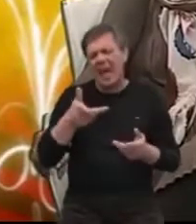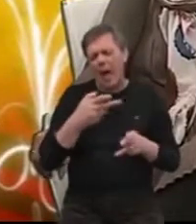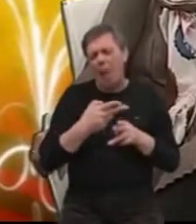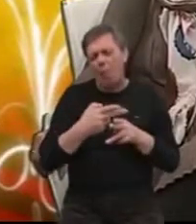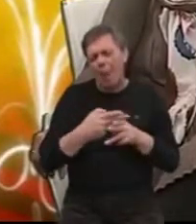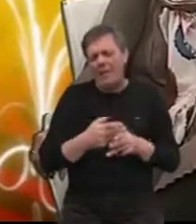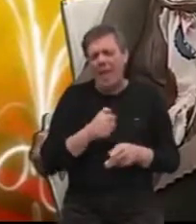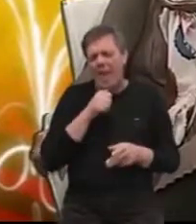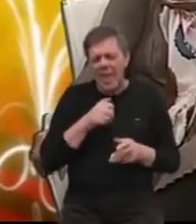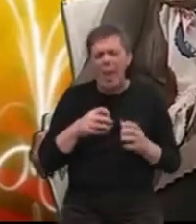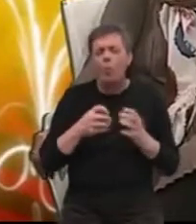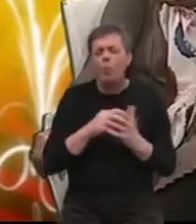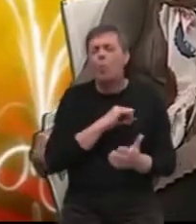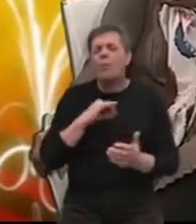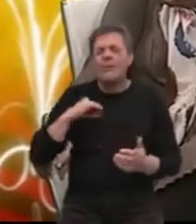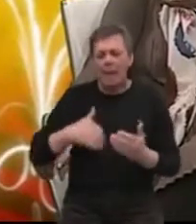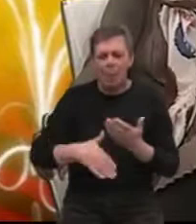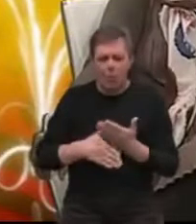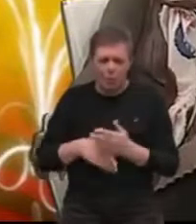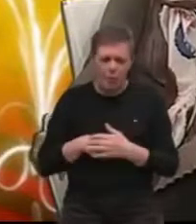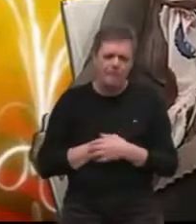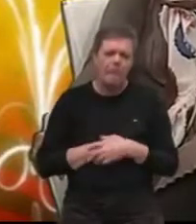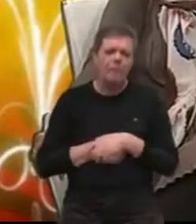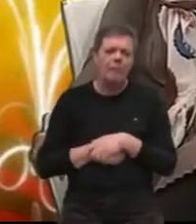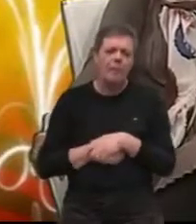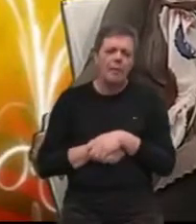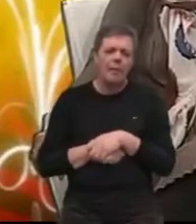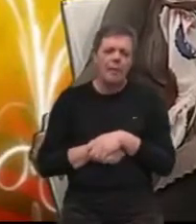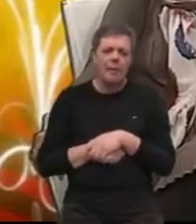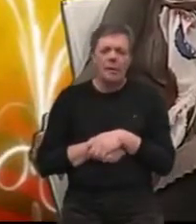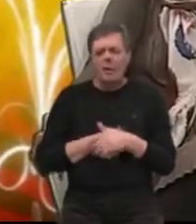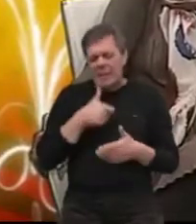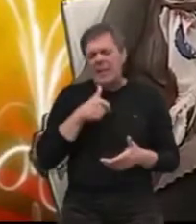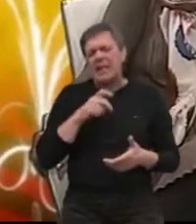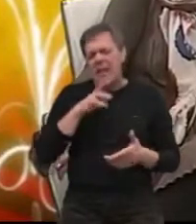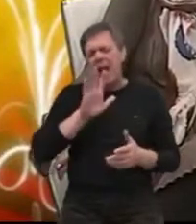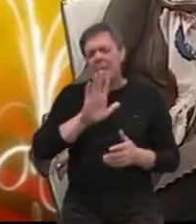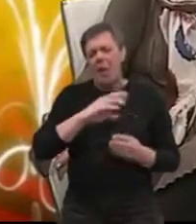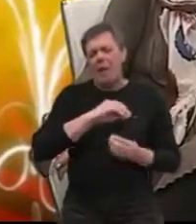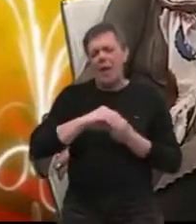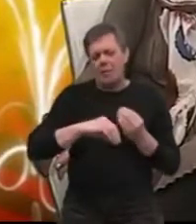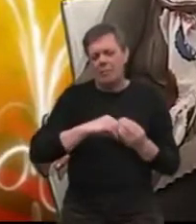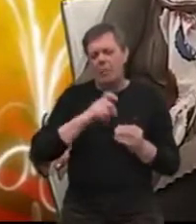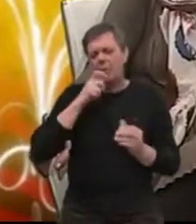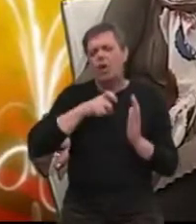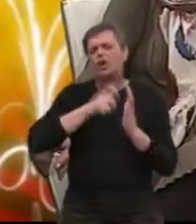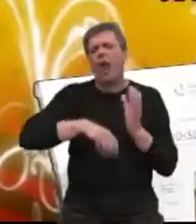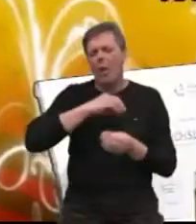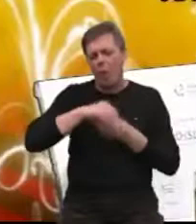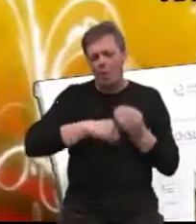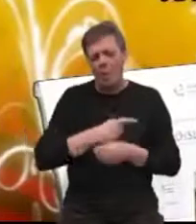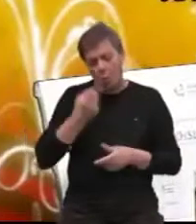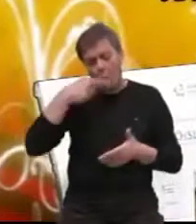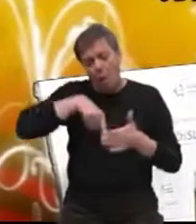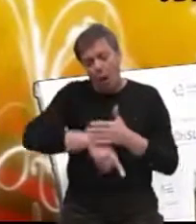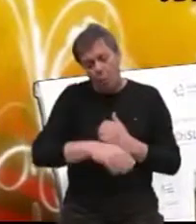i grupu samopomoći za oboljeli, naravno, i njihove članove obitelji. Znači, to je malo dublja funkcija?